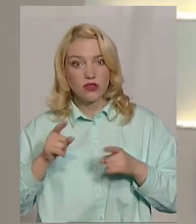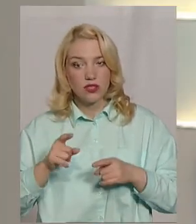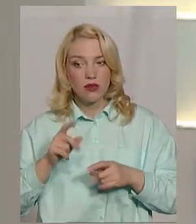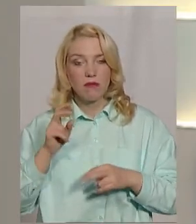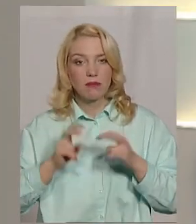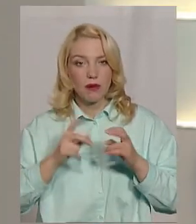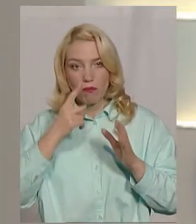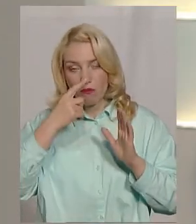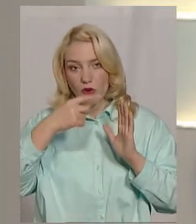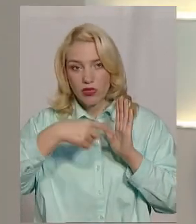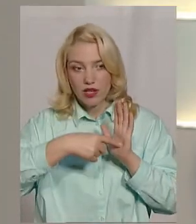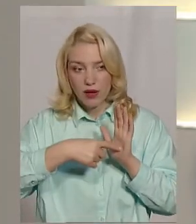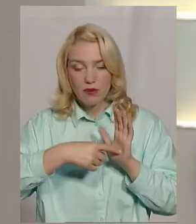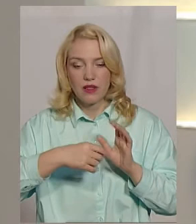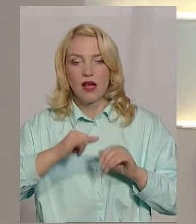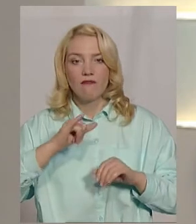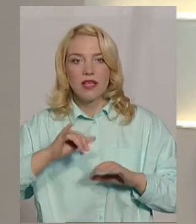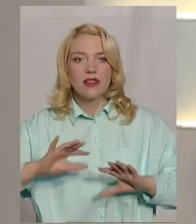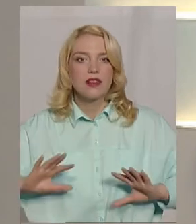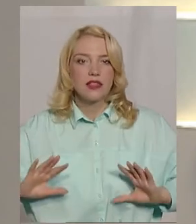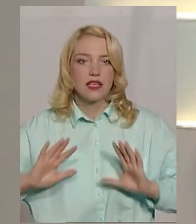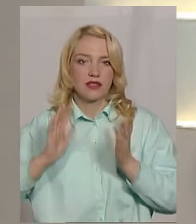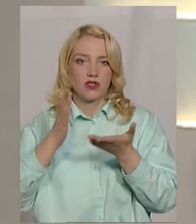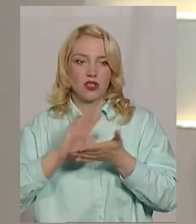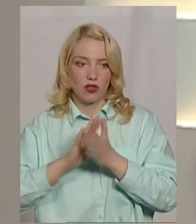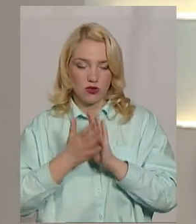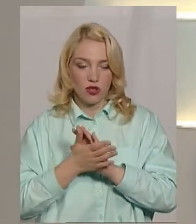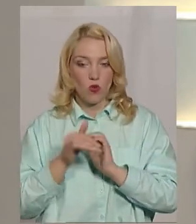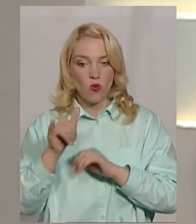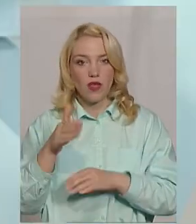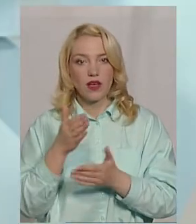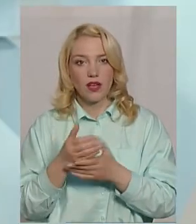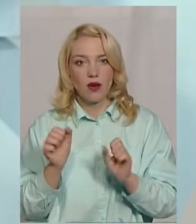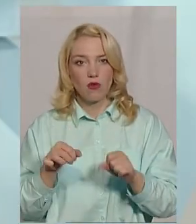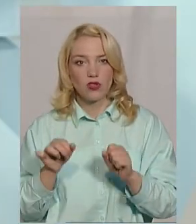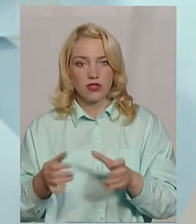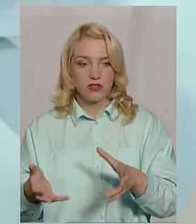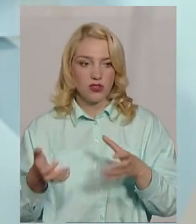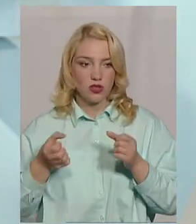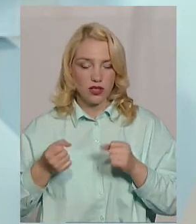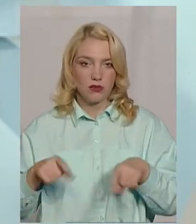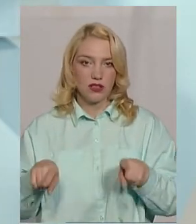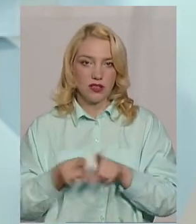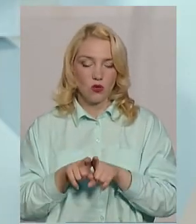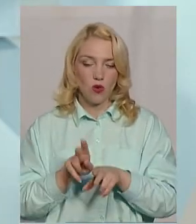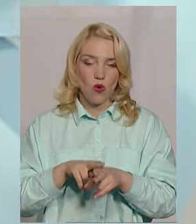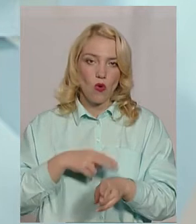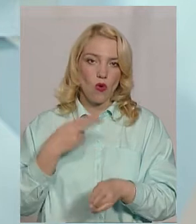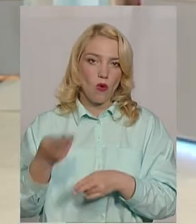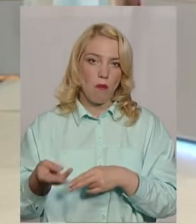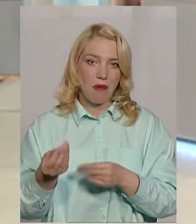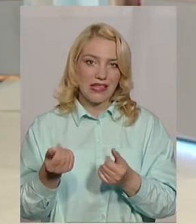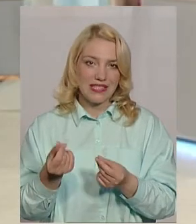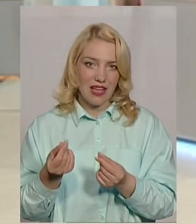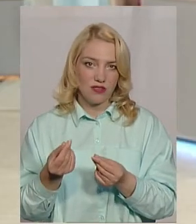в смугу надзвичайної ситуації, так скажемо, в них є можливість отримати таку компенсацію. А є у нас